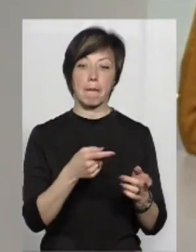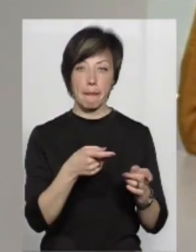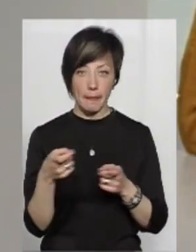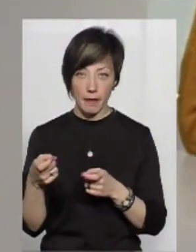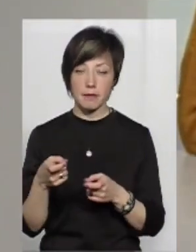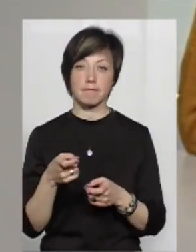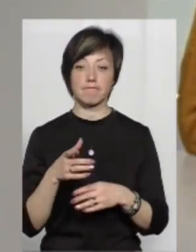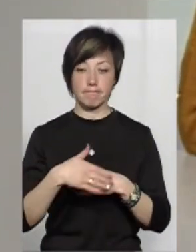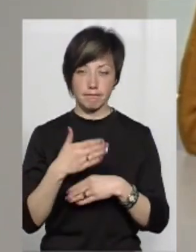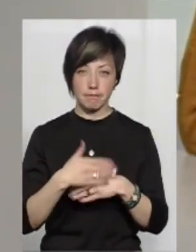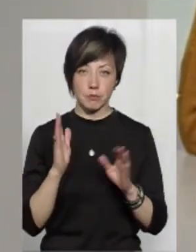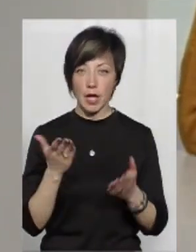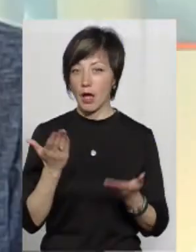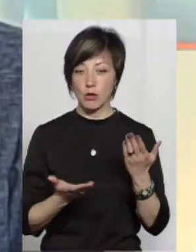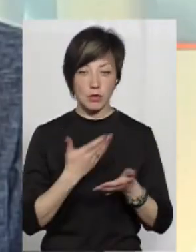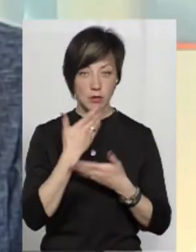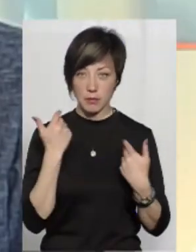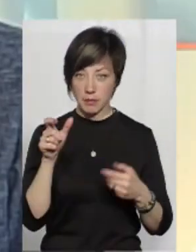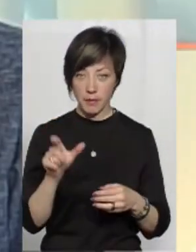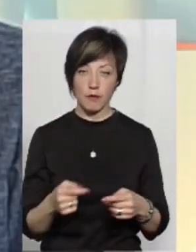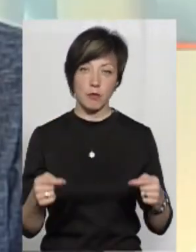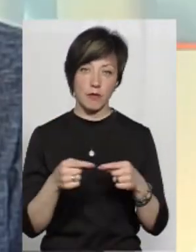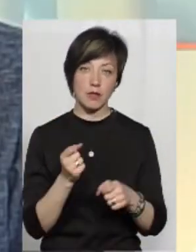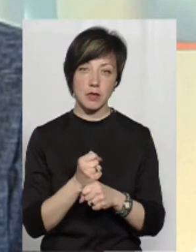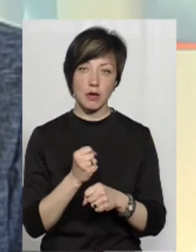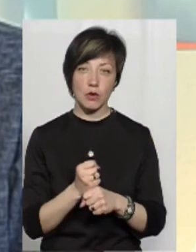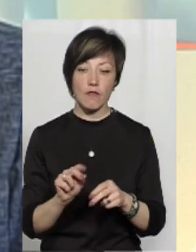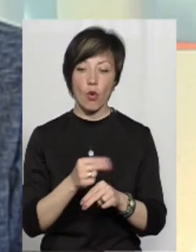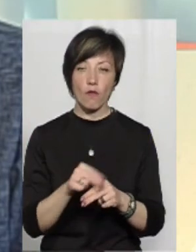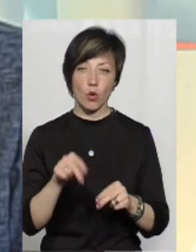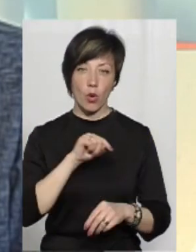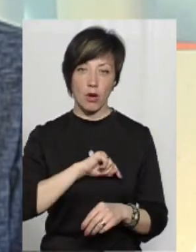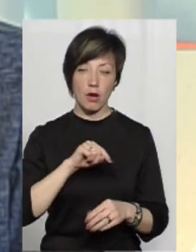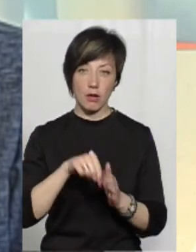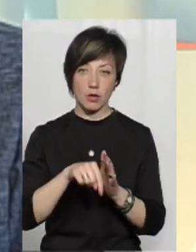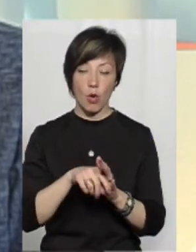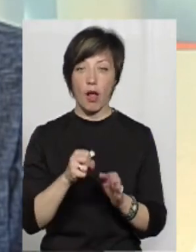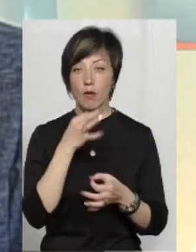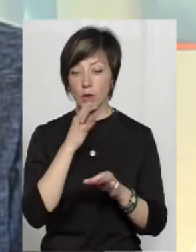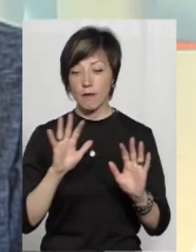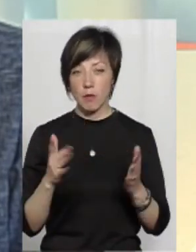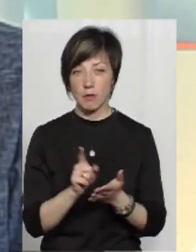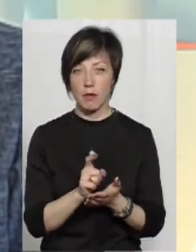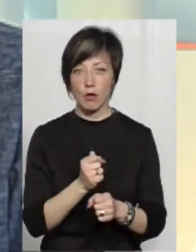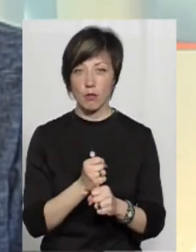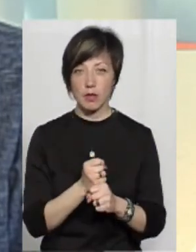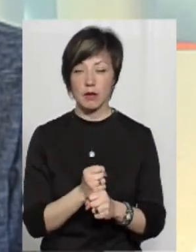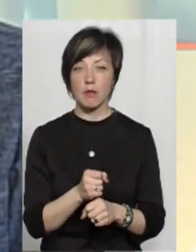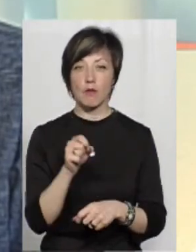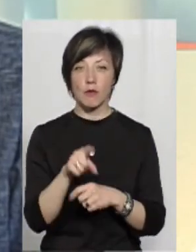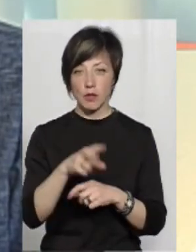притягують, вона несе покарання. Якщо не є суб'єктом, відповідно, вживаються заходи виховного характеру. Але в будь-якому випадку це має робити